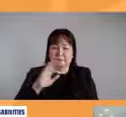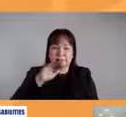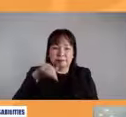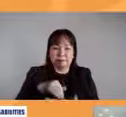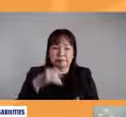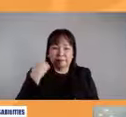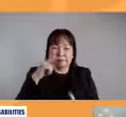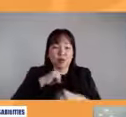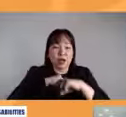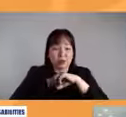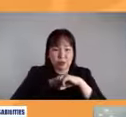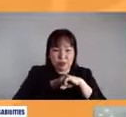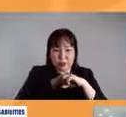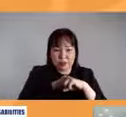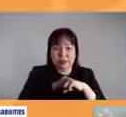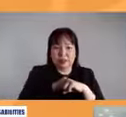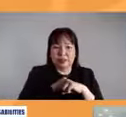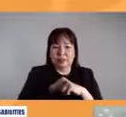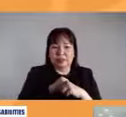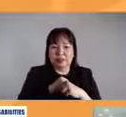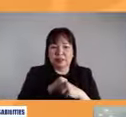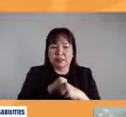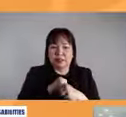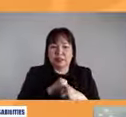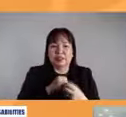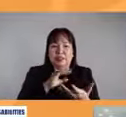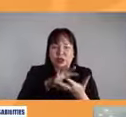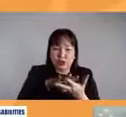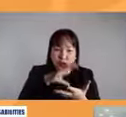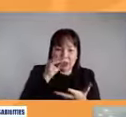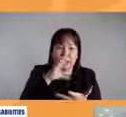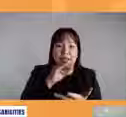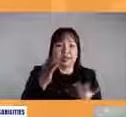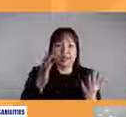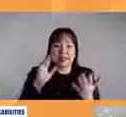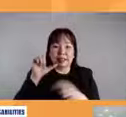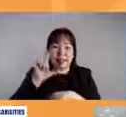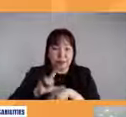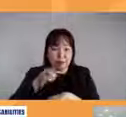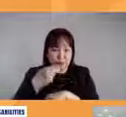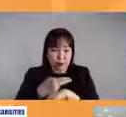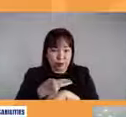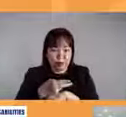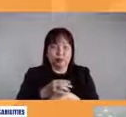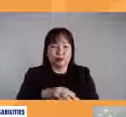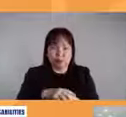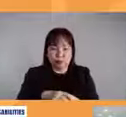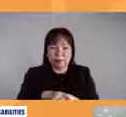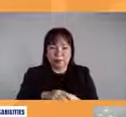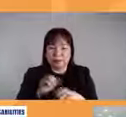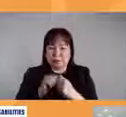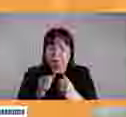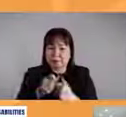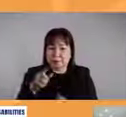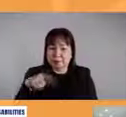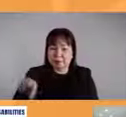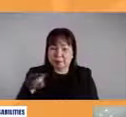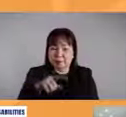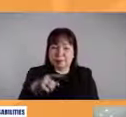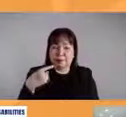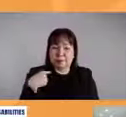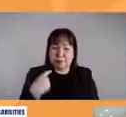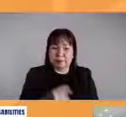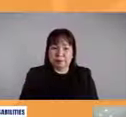advocacy, learning and livelihood. So, kami po ay meron kung ano,